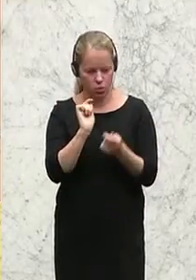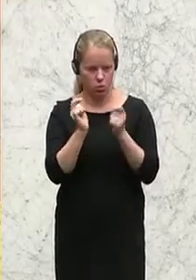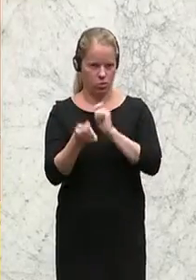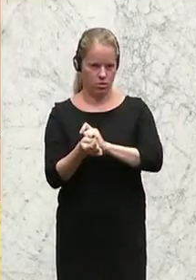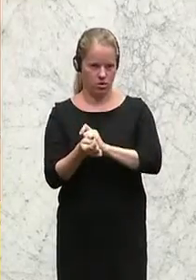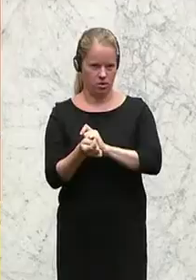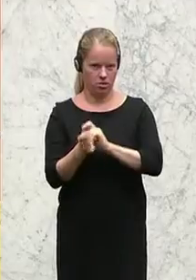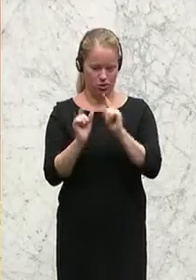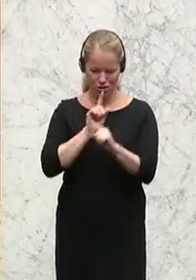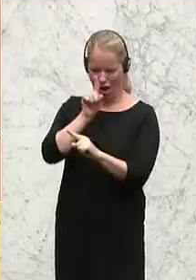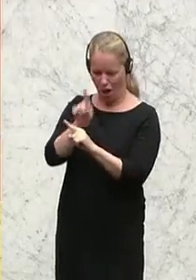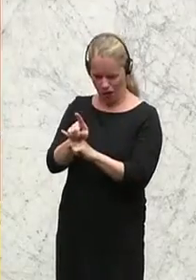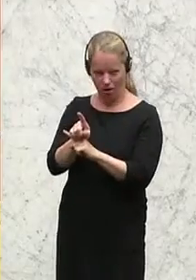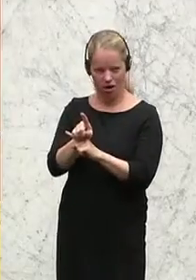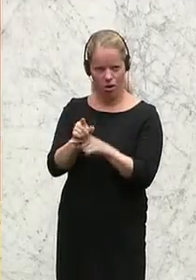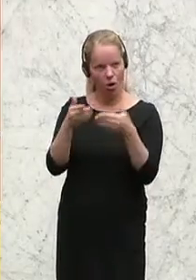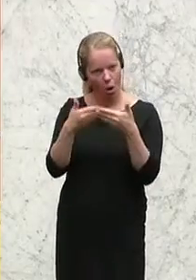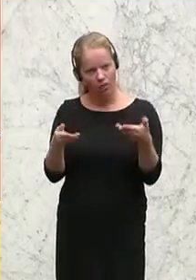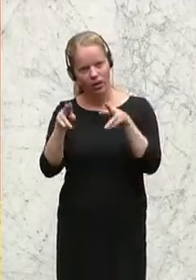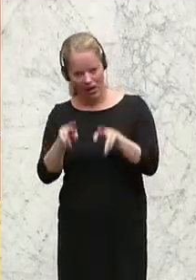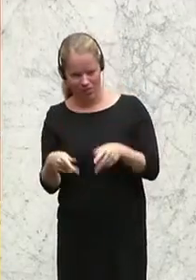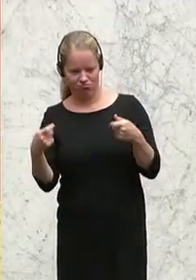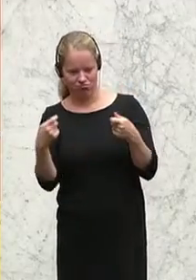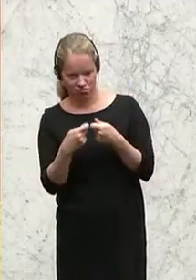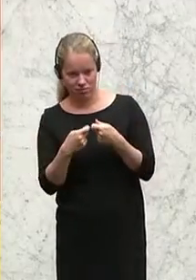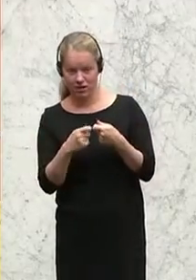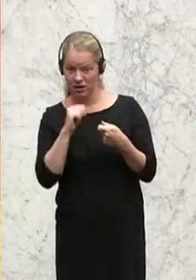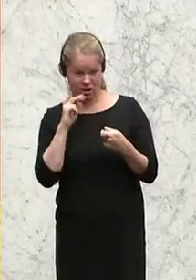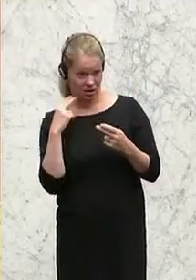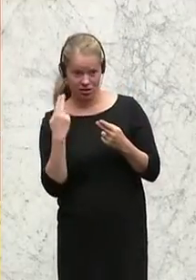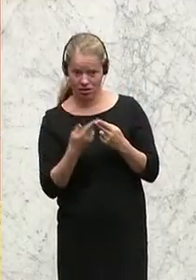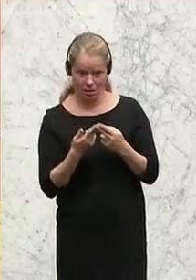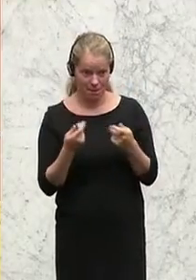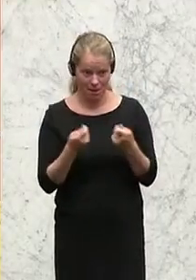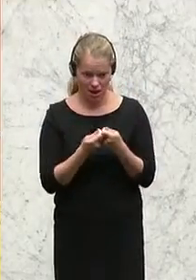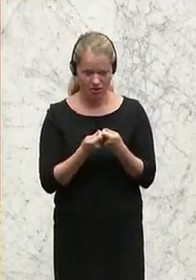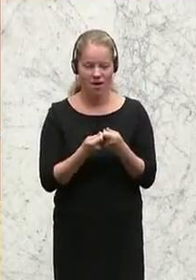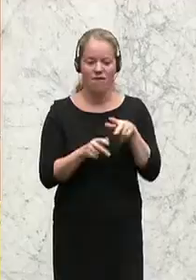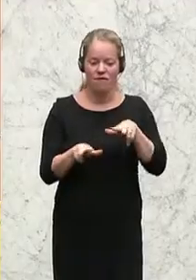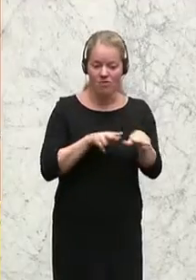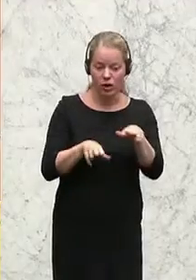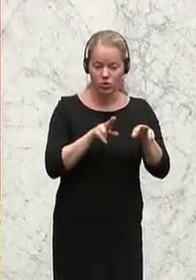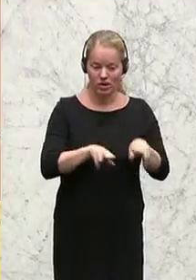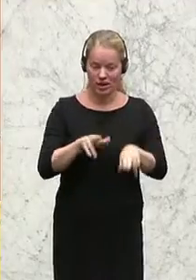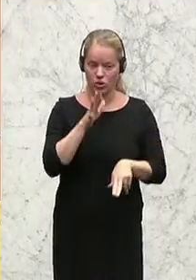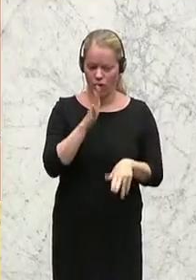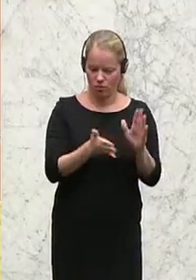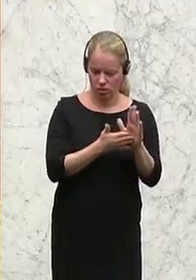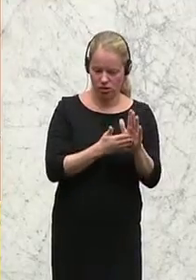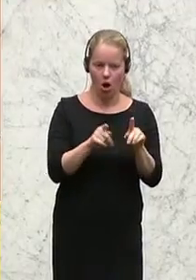der öffentlich-rechtliche Auftrag nicht eingelöst wird und wenn das vom Verwaltungsgerichtshof bestätigt wird, genauso wie vom